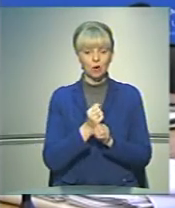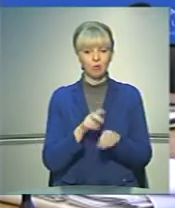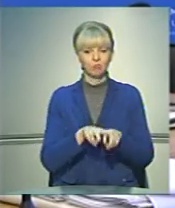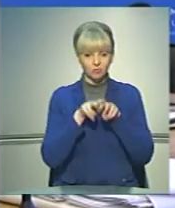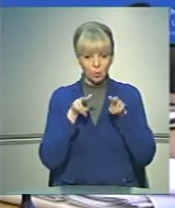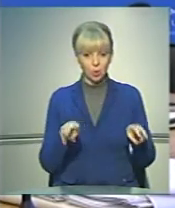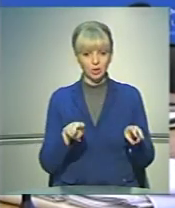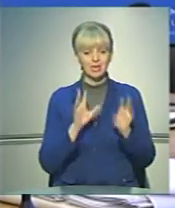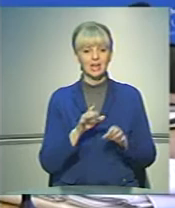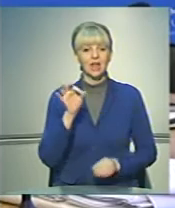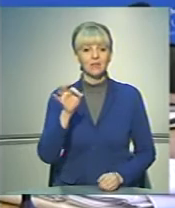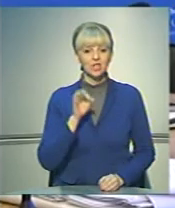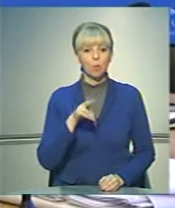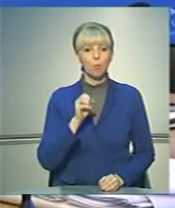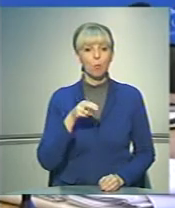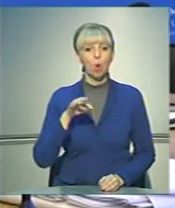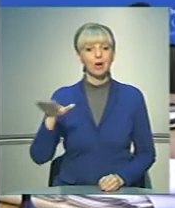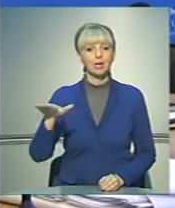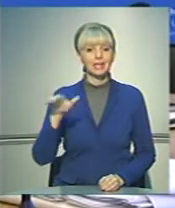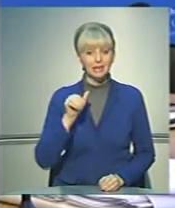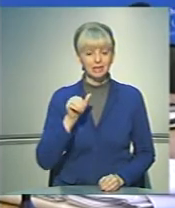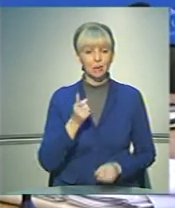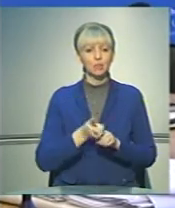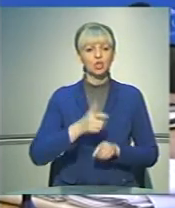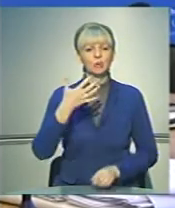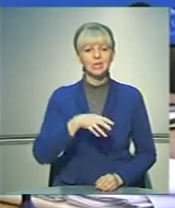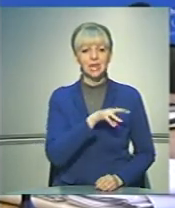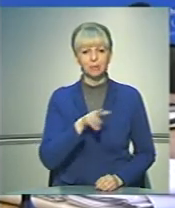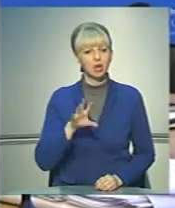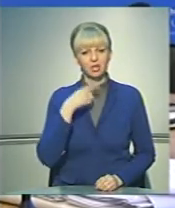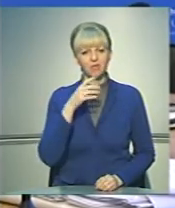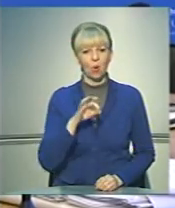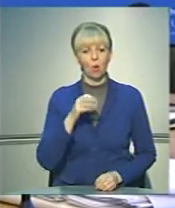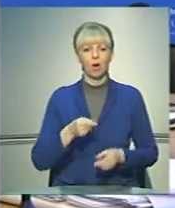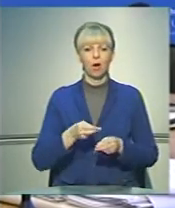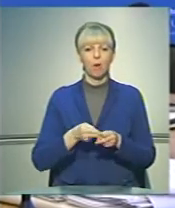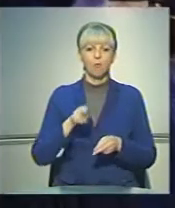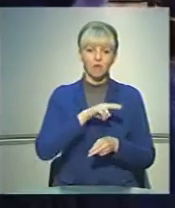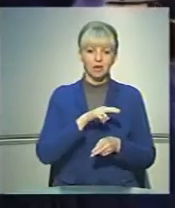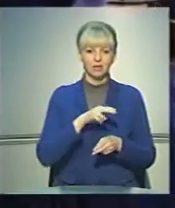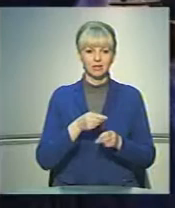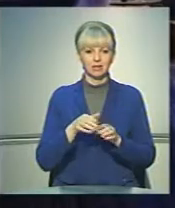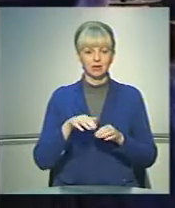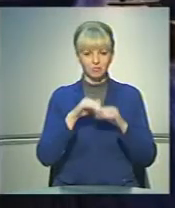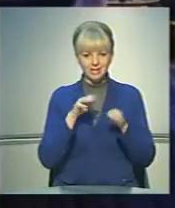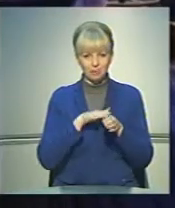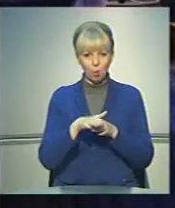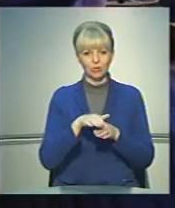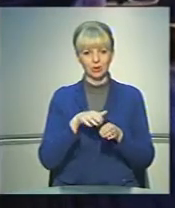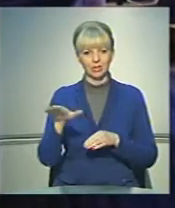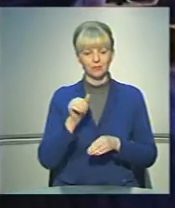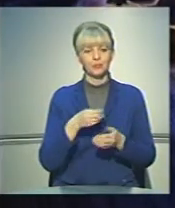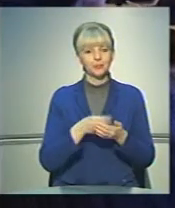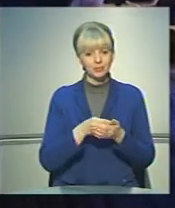моменту, тільки відсотків по кредитам більше 50 мільйонів, не говорячи про повернення тіла кредиту. Та фінансисти